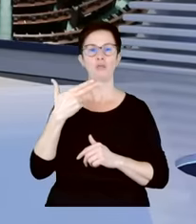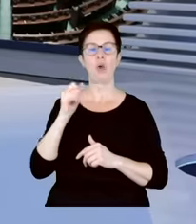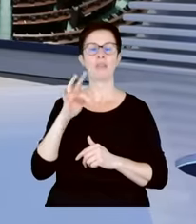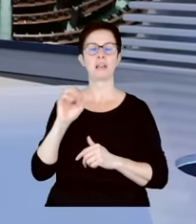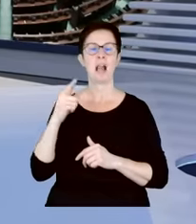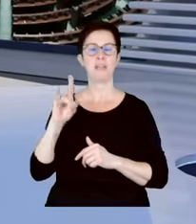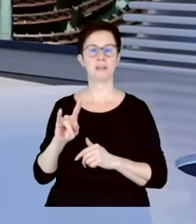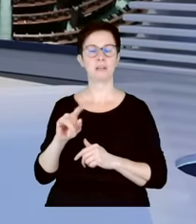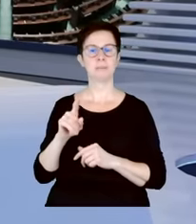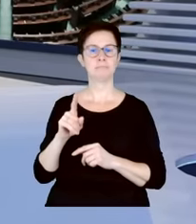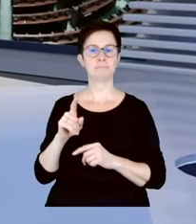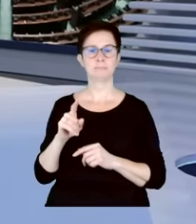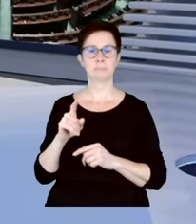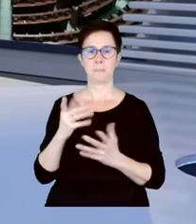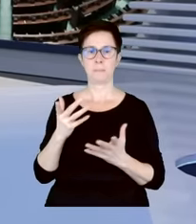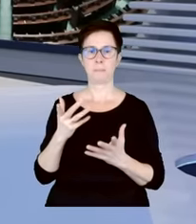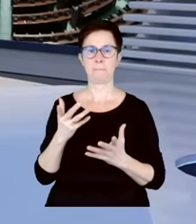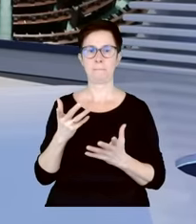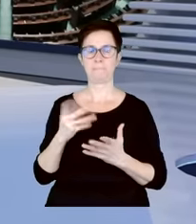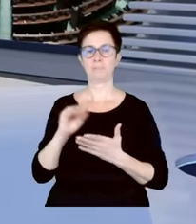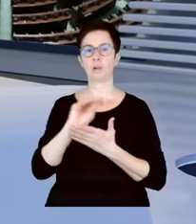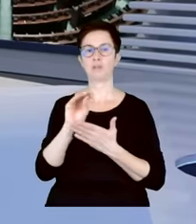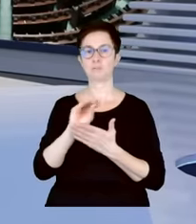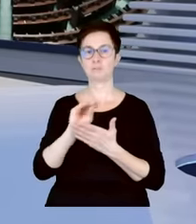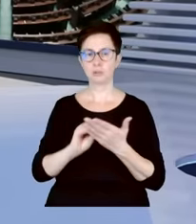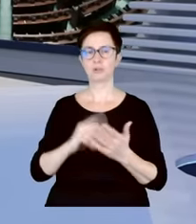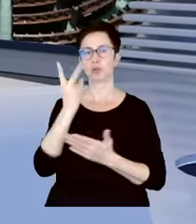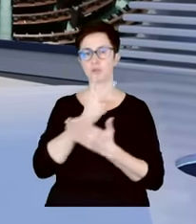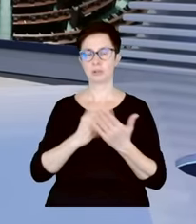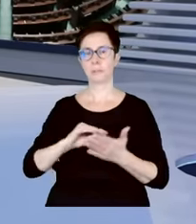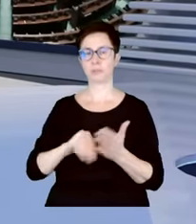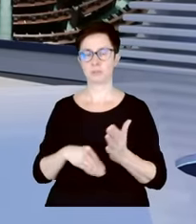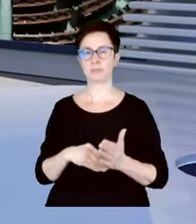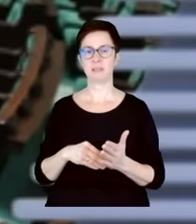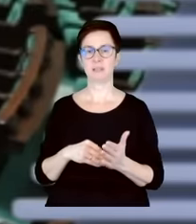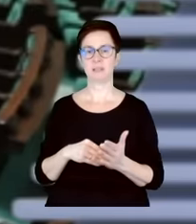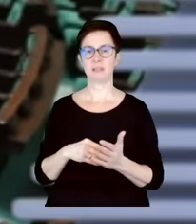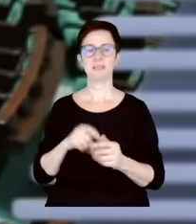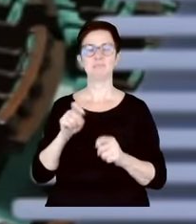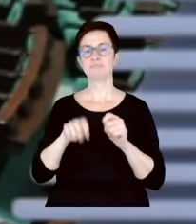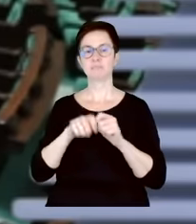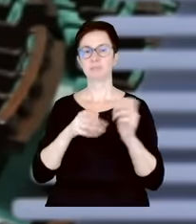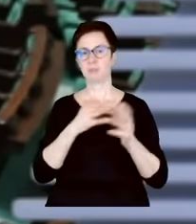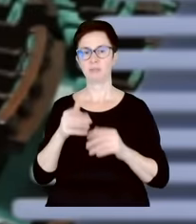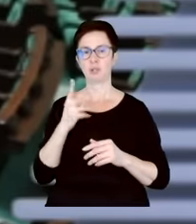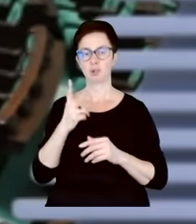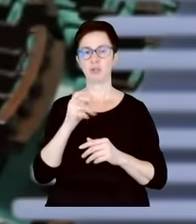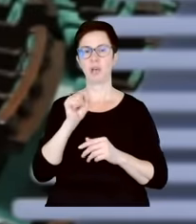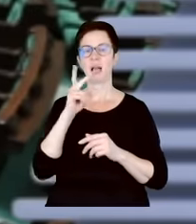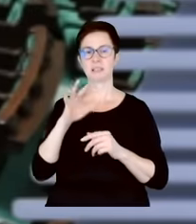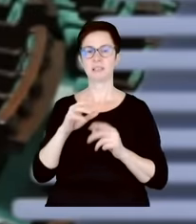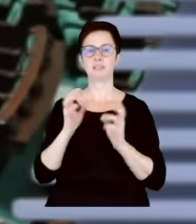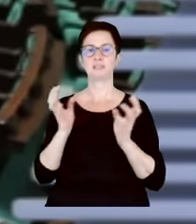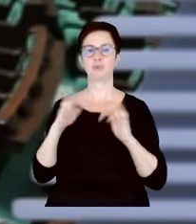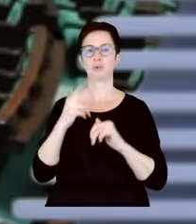chyba nie jest to praktycznie możliwe. Sporządzić, odczytać, podpisać, zweryfikować trzy akty notarialne, zwołać trzywalne